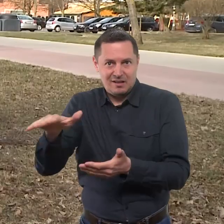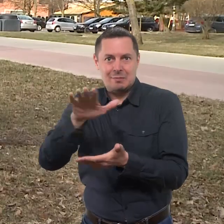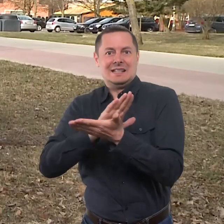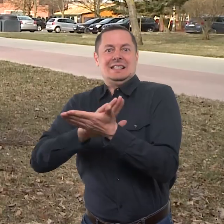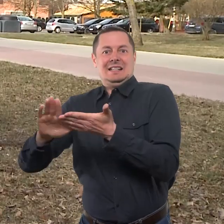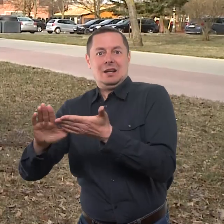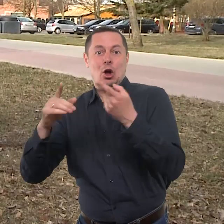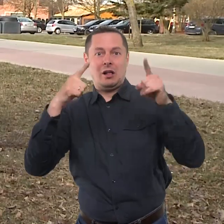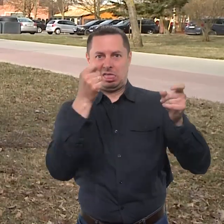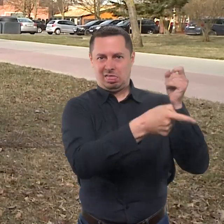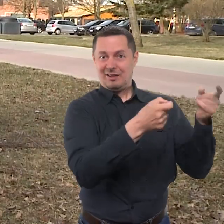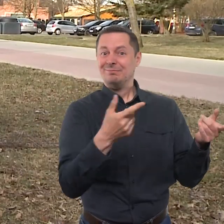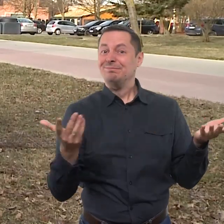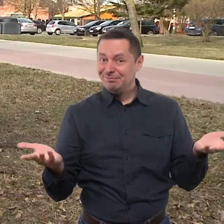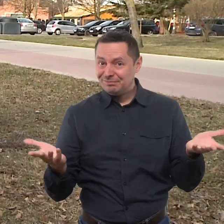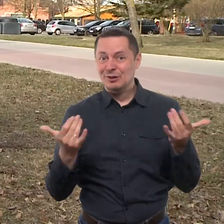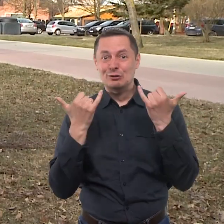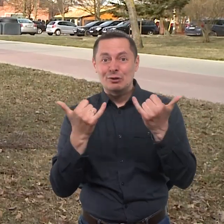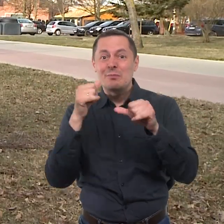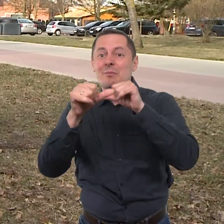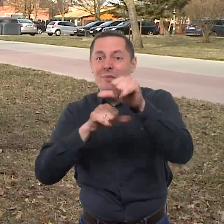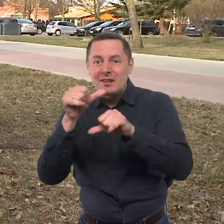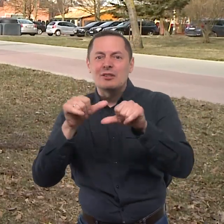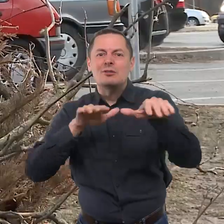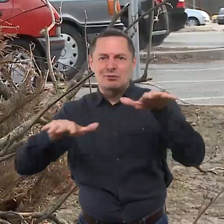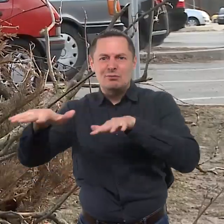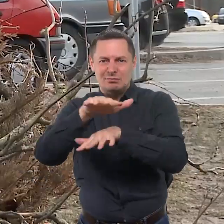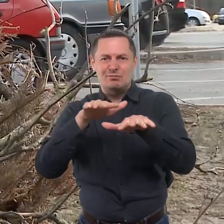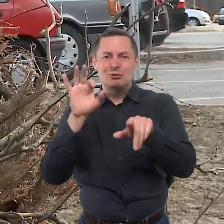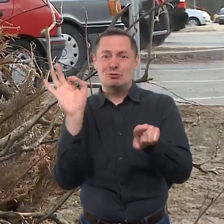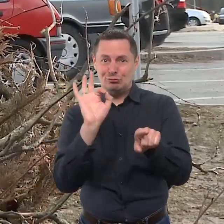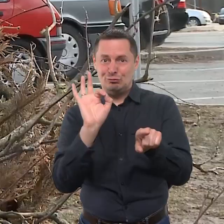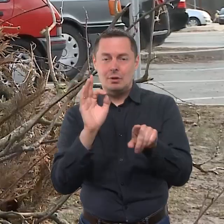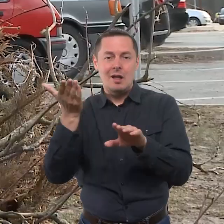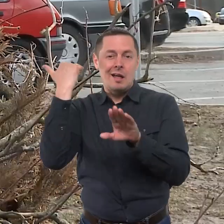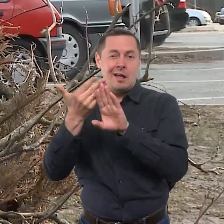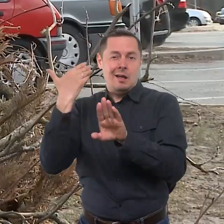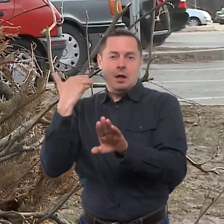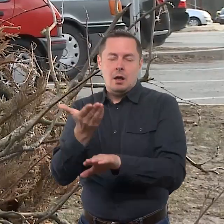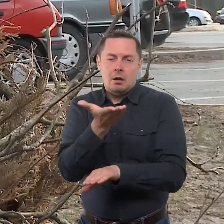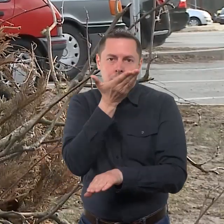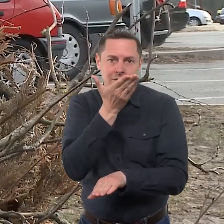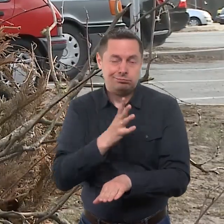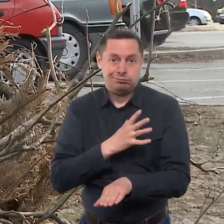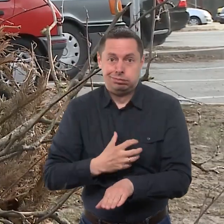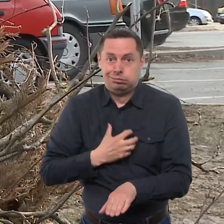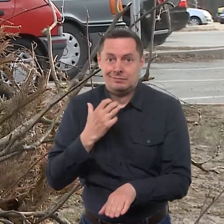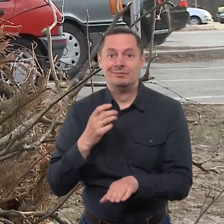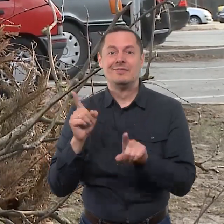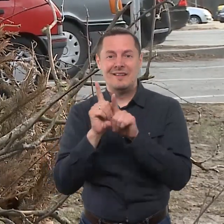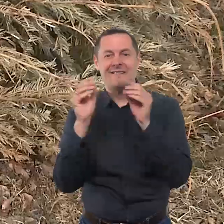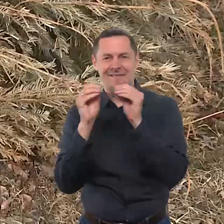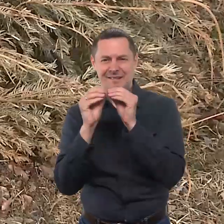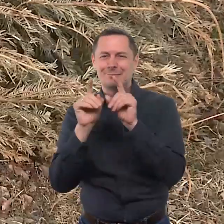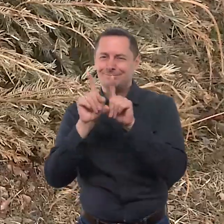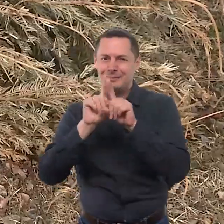kur tik nesavokėme. Ir nors šis metais situacijai šiek tie geresnė, lyginant su mankstesniais metai, Šiūlių miesto savivalgybė tvirtina, kad